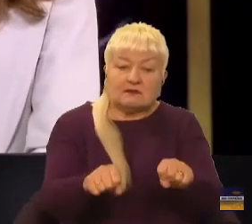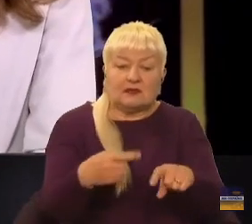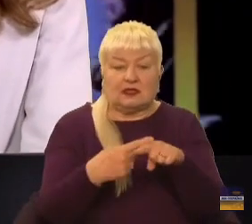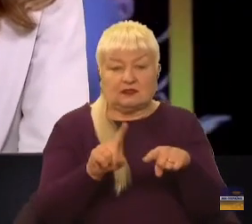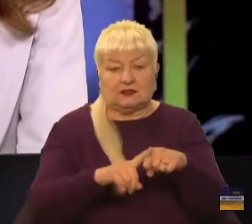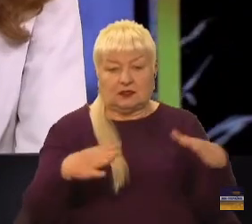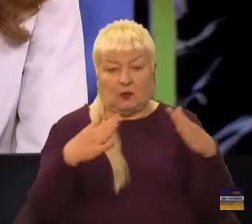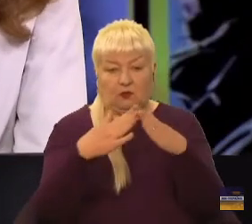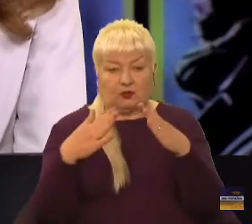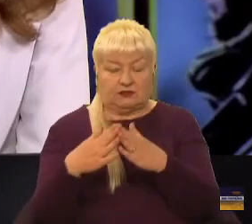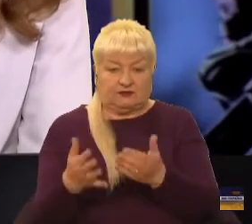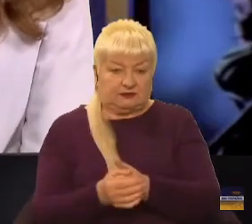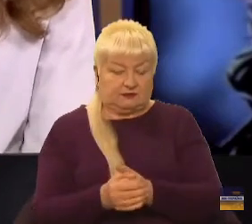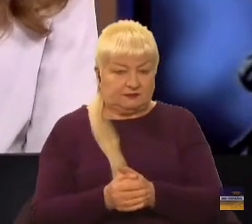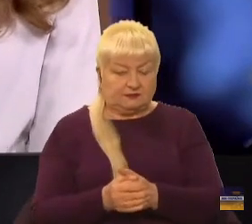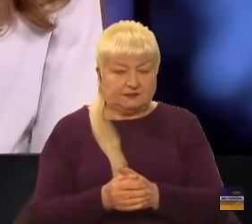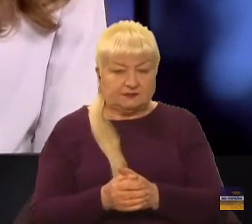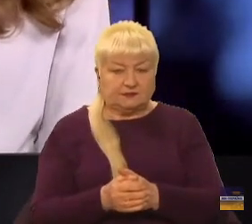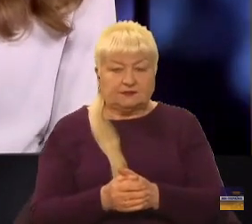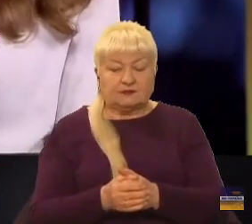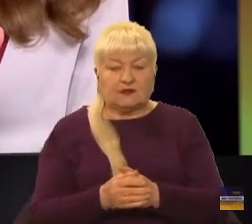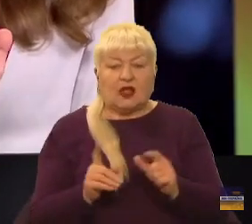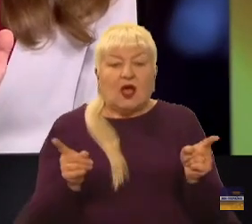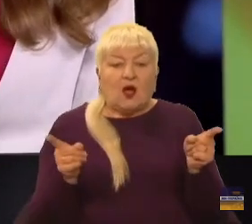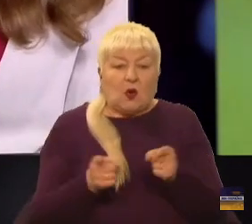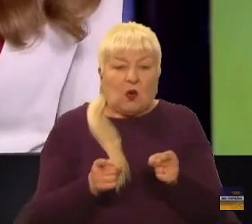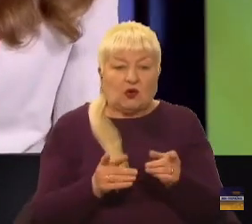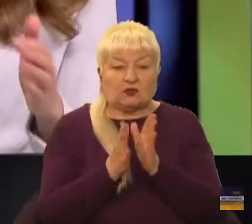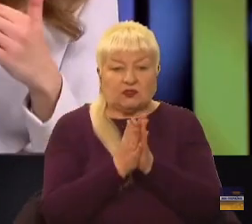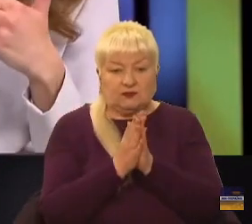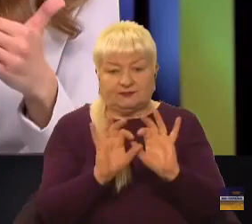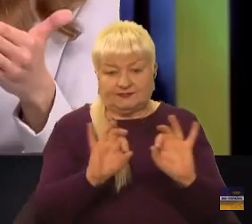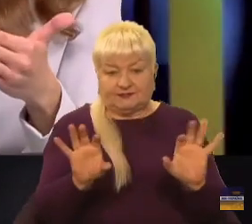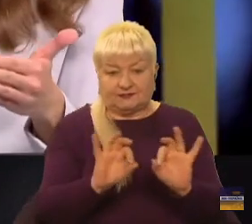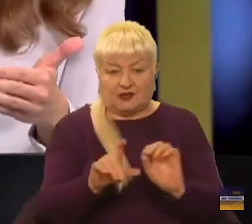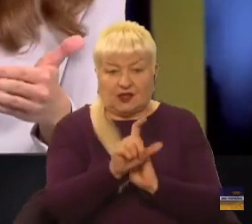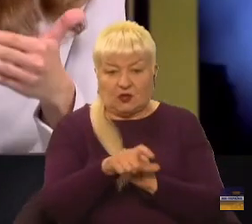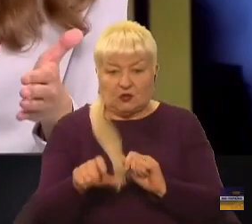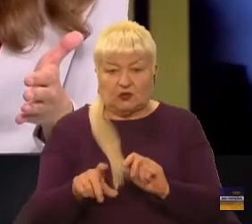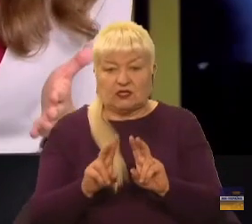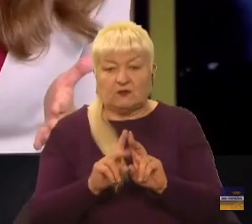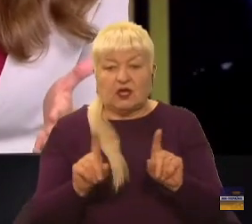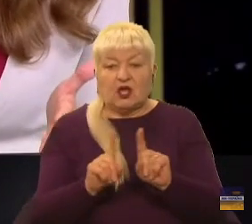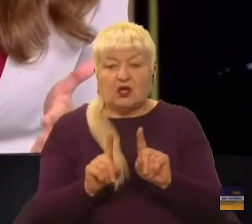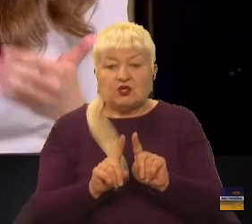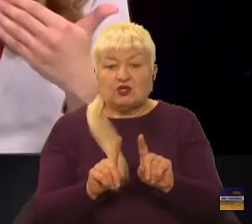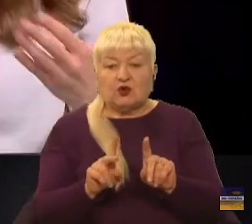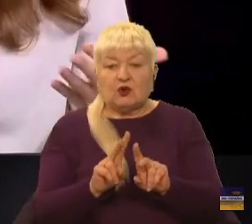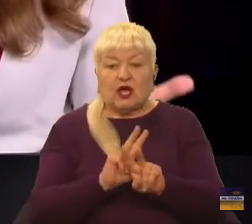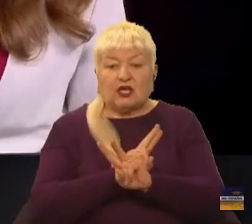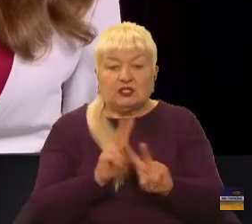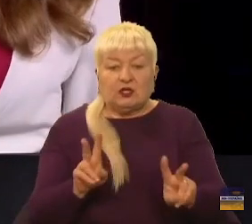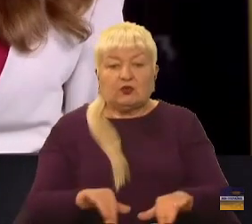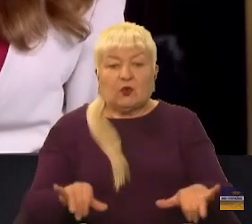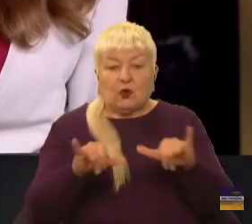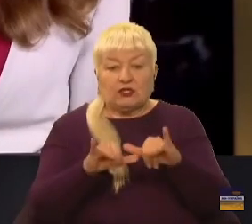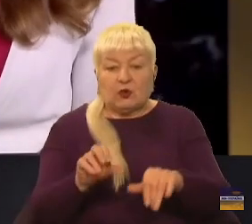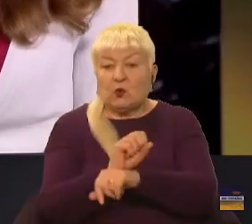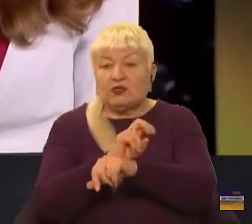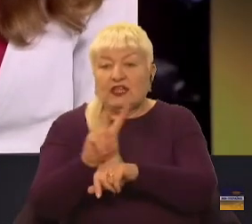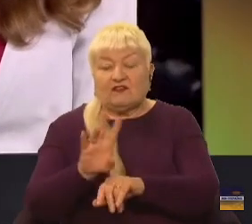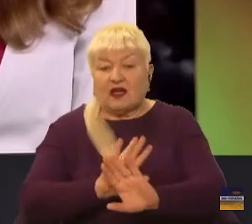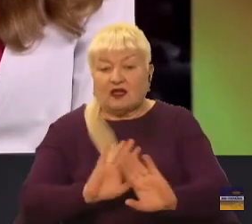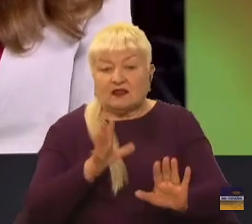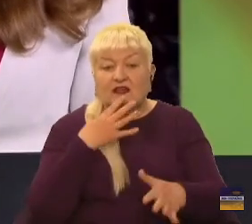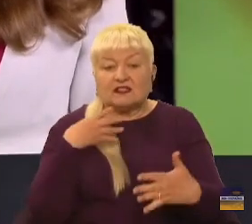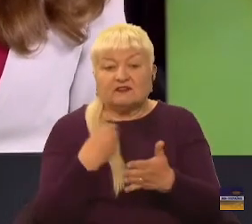Ну, коротко, просто для того, щоб люди розуміли, що ніхто нікуди нікого не виганяє з власної, так би мовити,